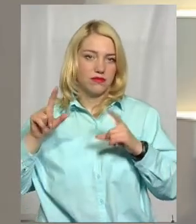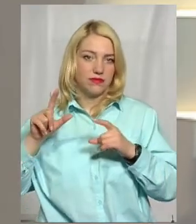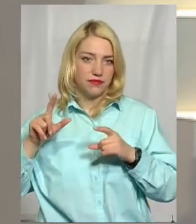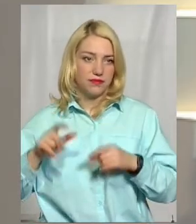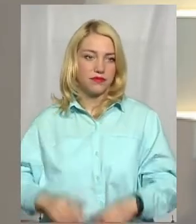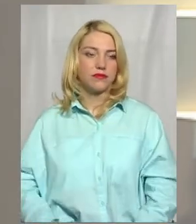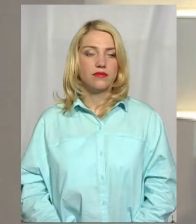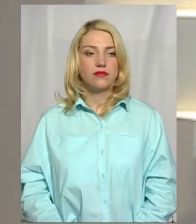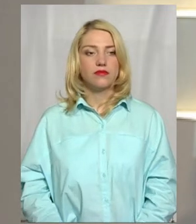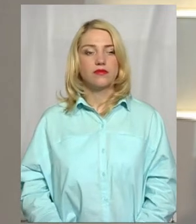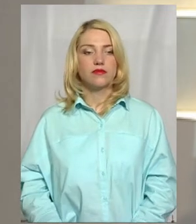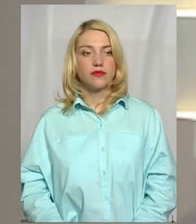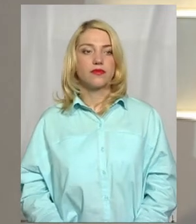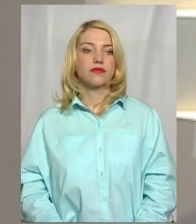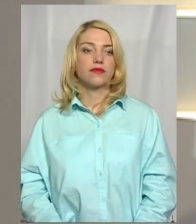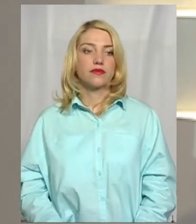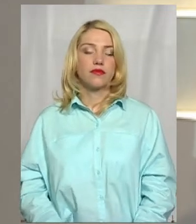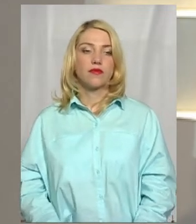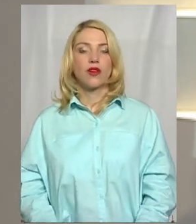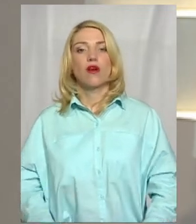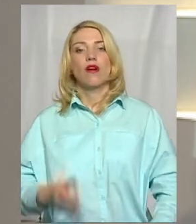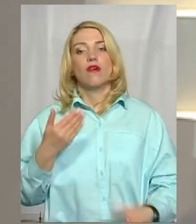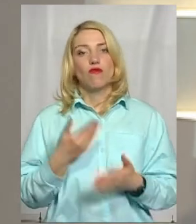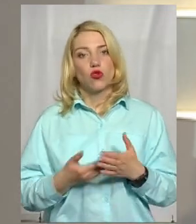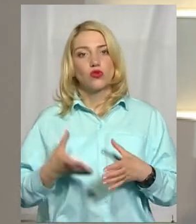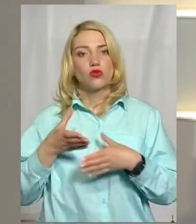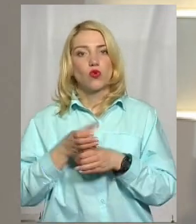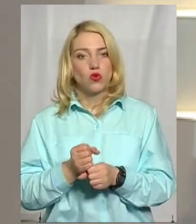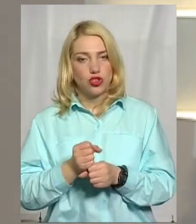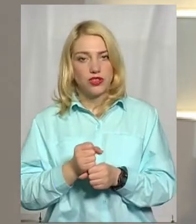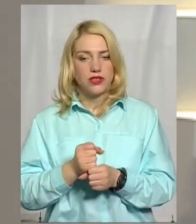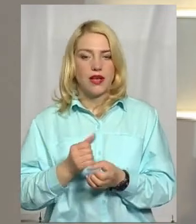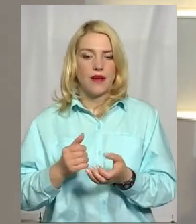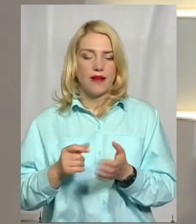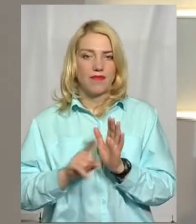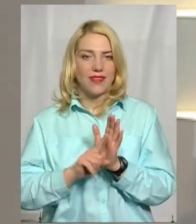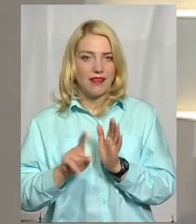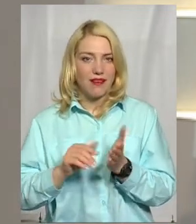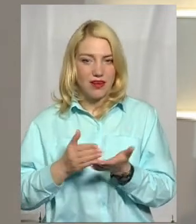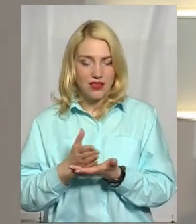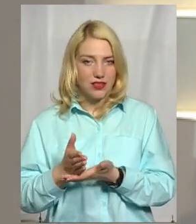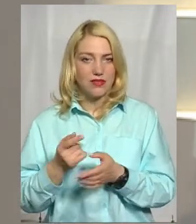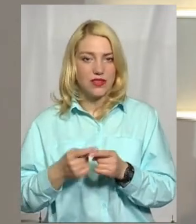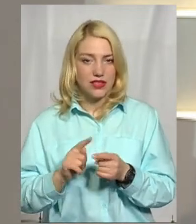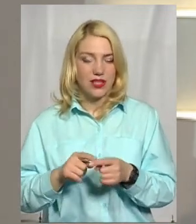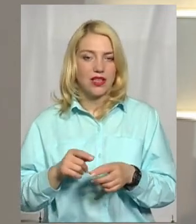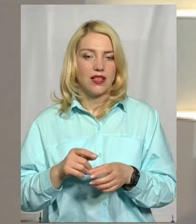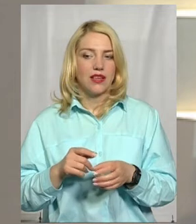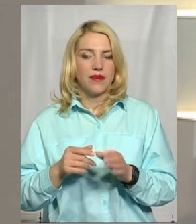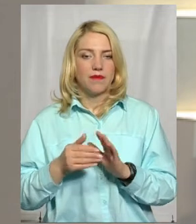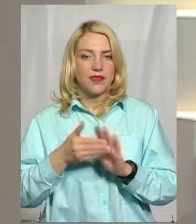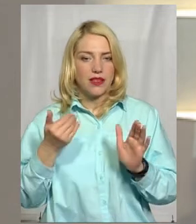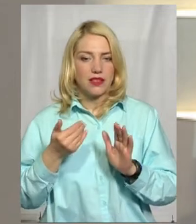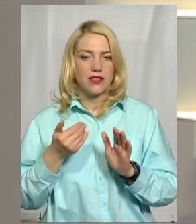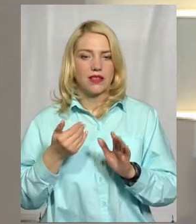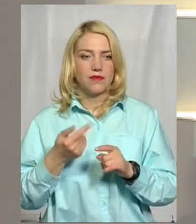нормалізується. От, скорочення маршрутів чи рейсів, це ж за собою тягне і скорочення працівників, а,